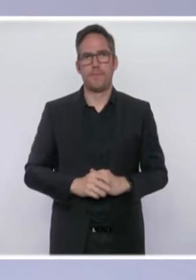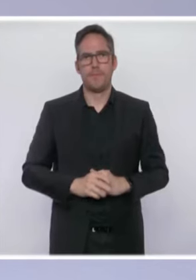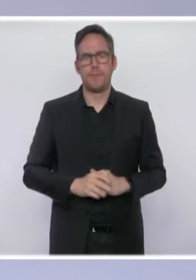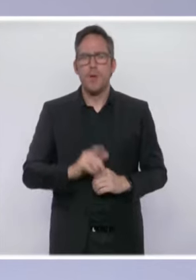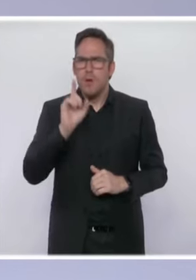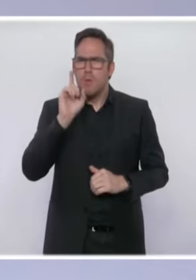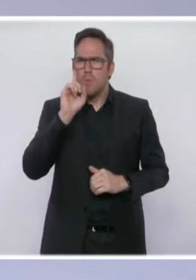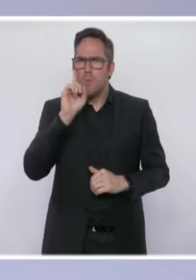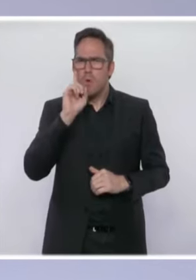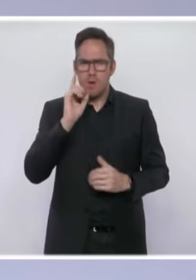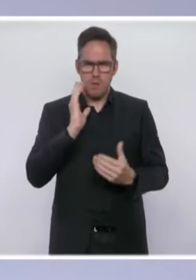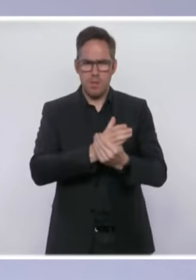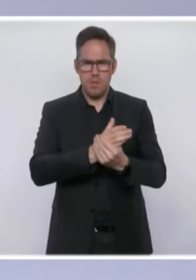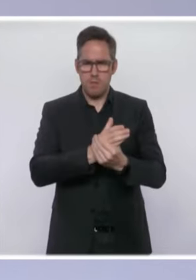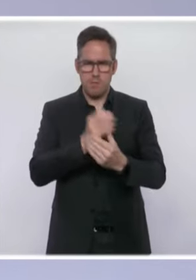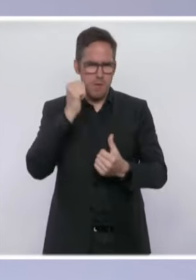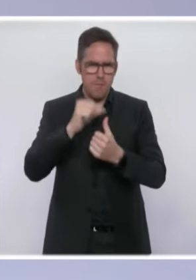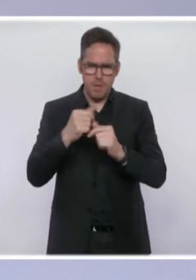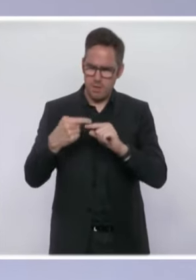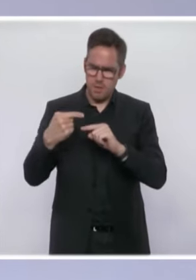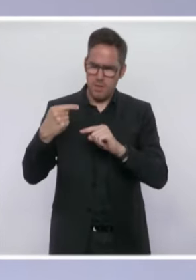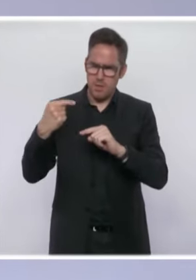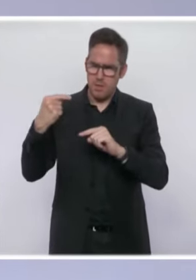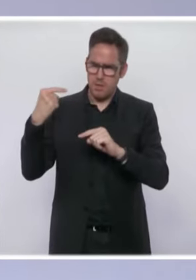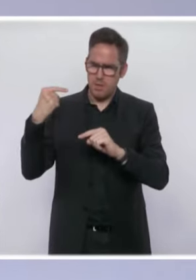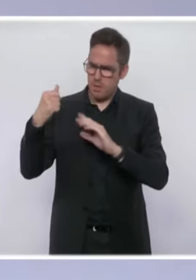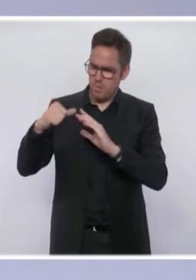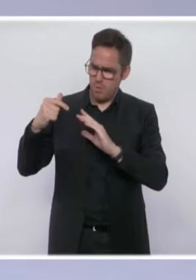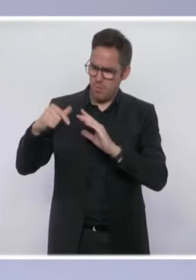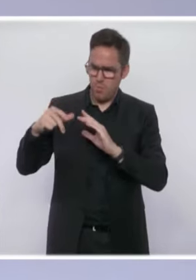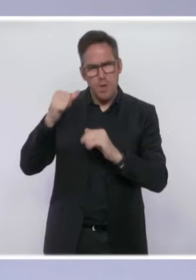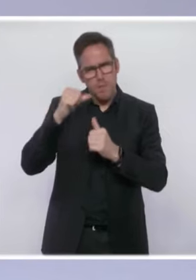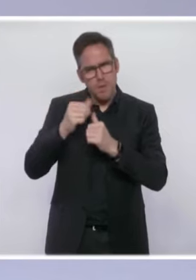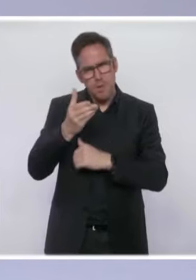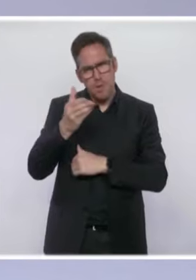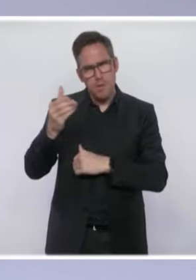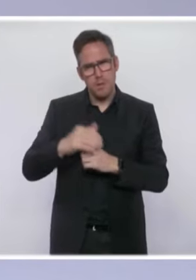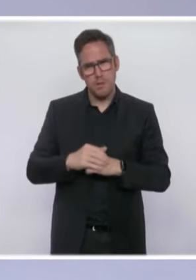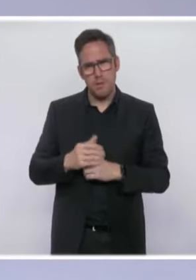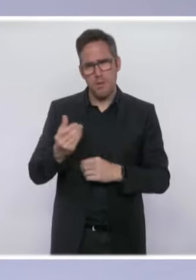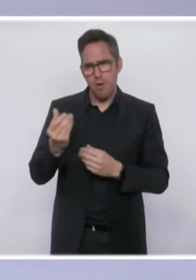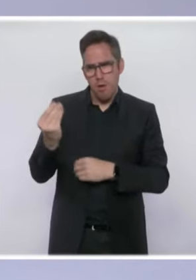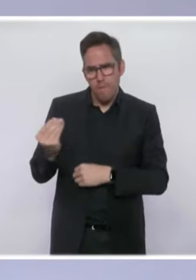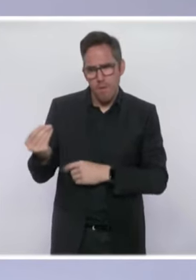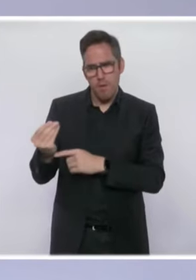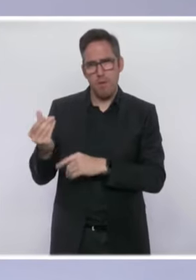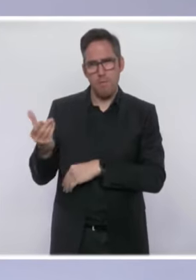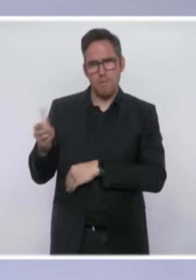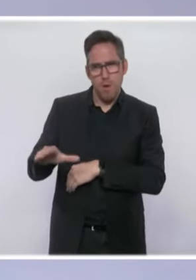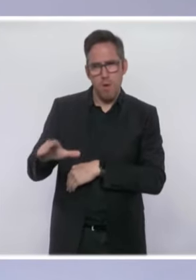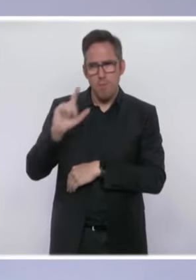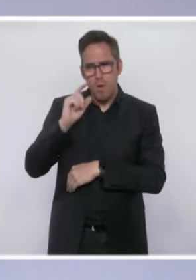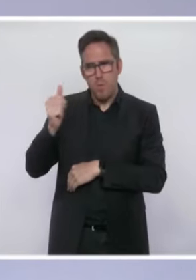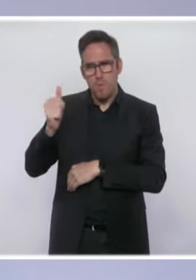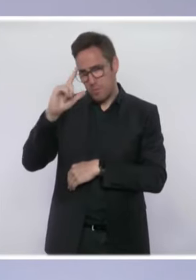combien de fois ces derniers mois avons-nous eu à pleurer à la suite de la mort tragique d'un enfant qui s'est donné la mort parce qu'il était